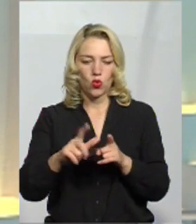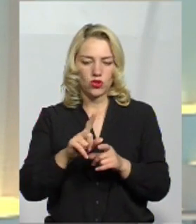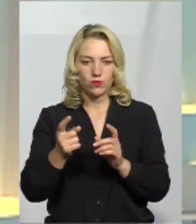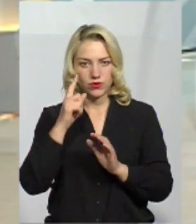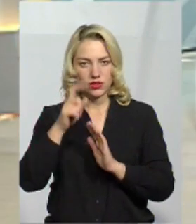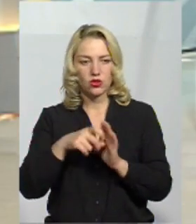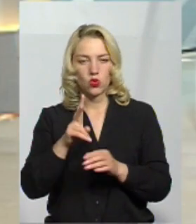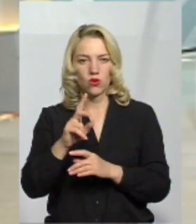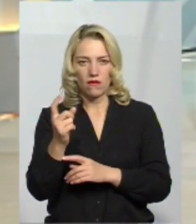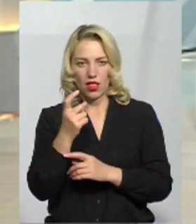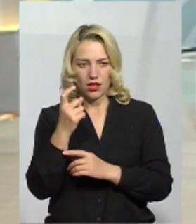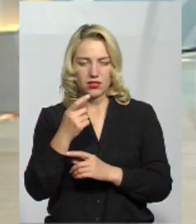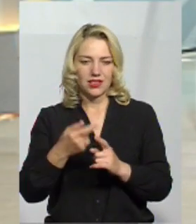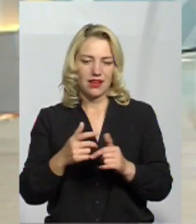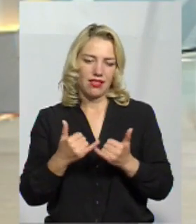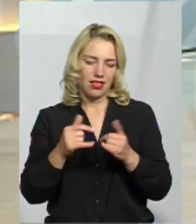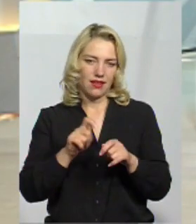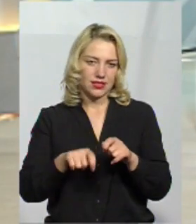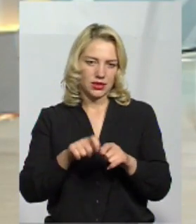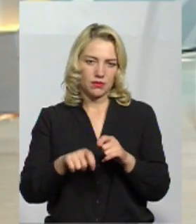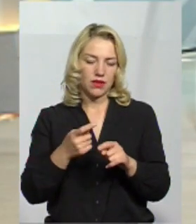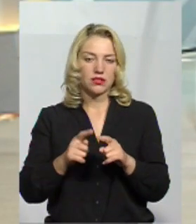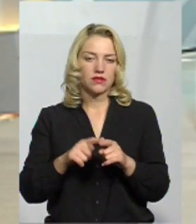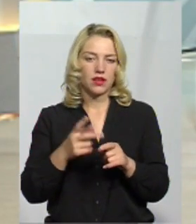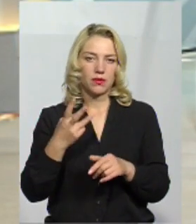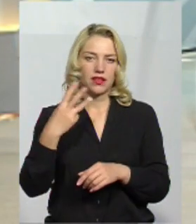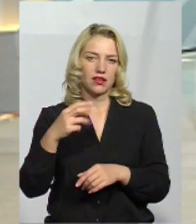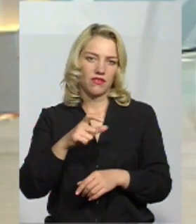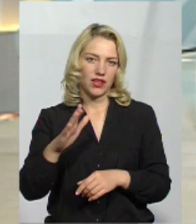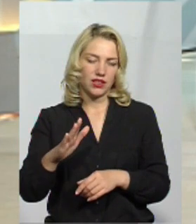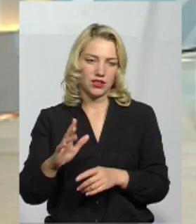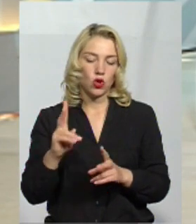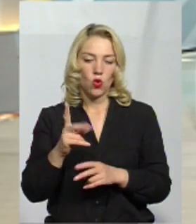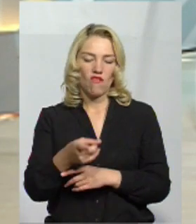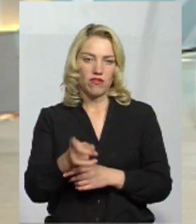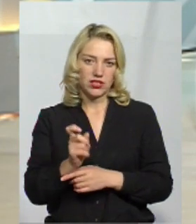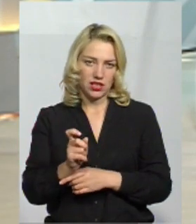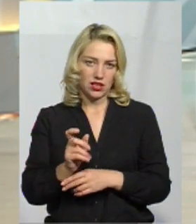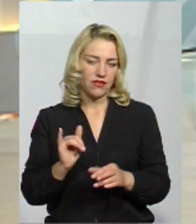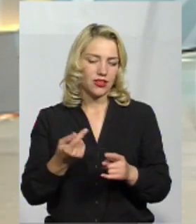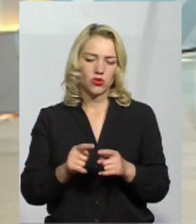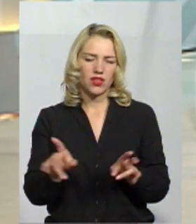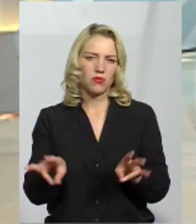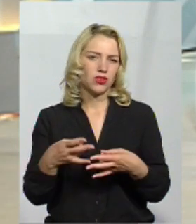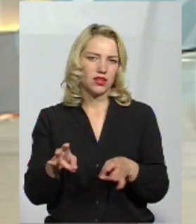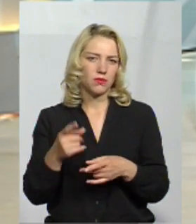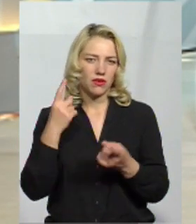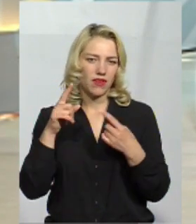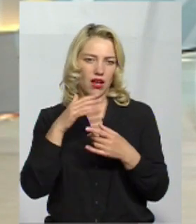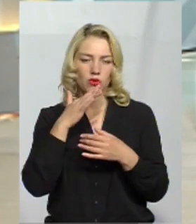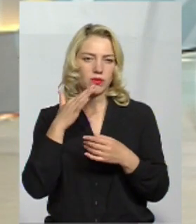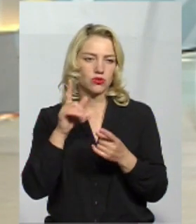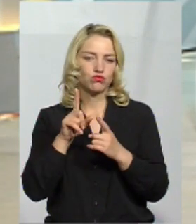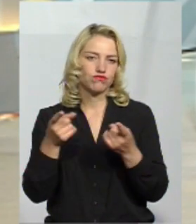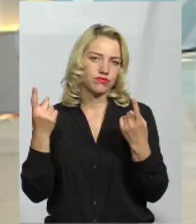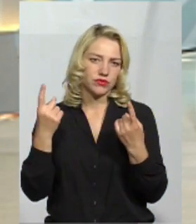потрібно буквально пів години для експертів власника зброї. От хто вистрілив. Тобто тут не потрібно навіть вигадувати щось такого